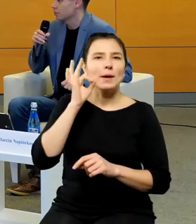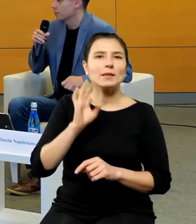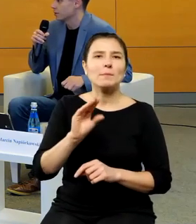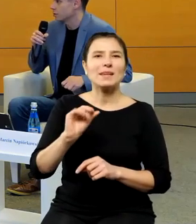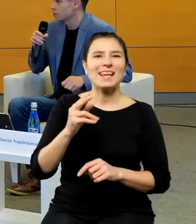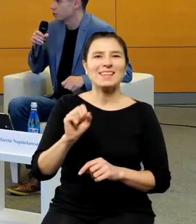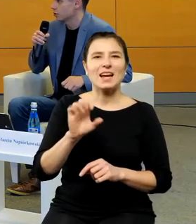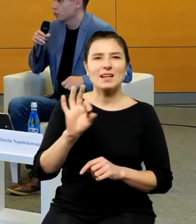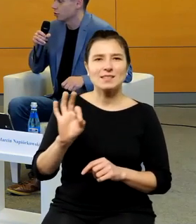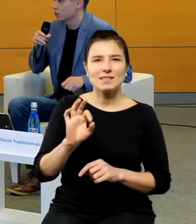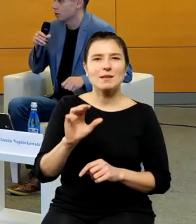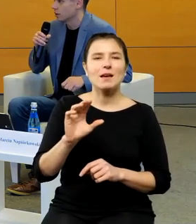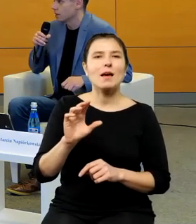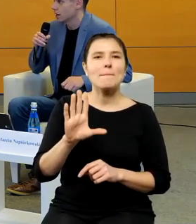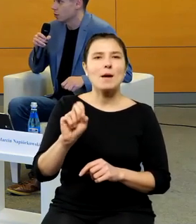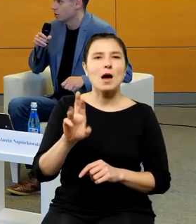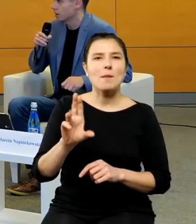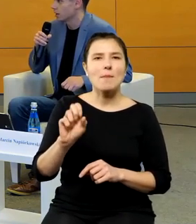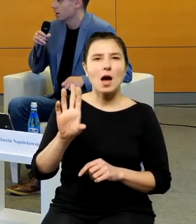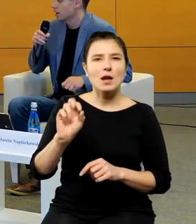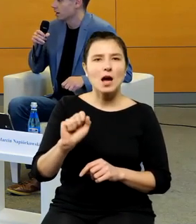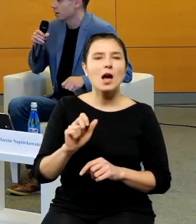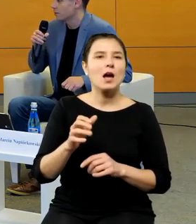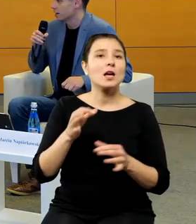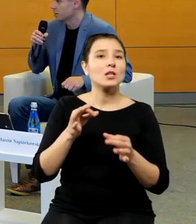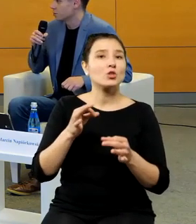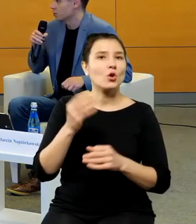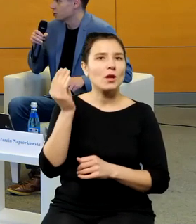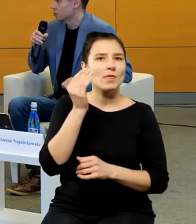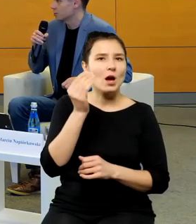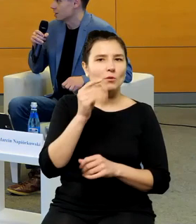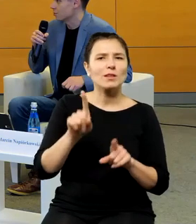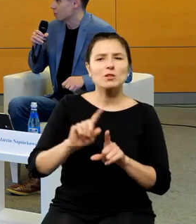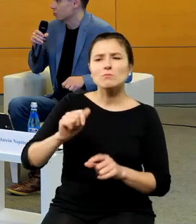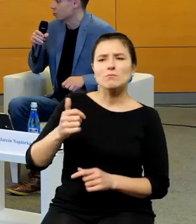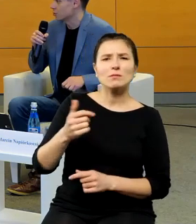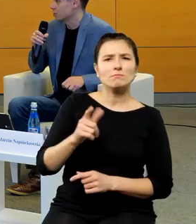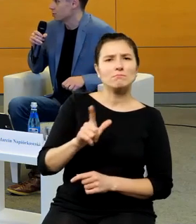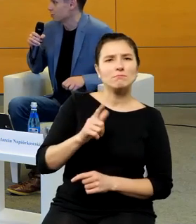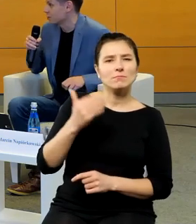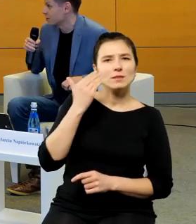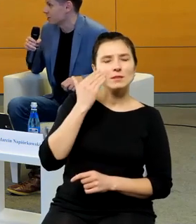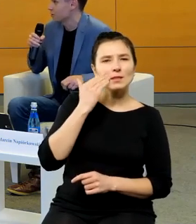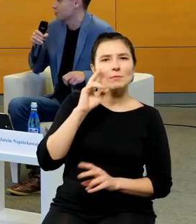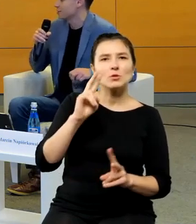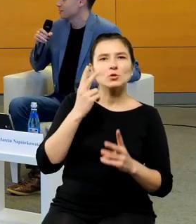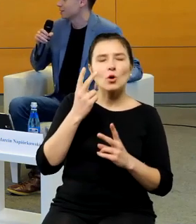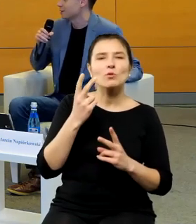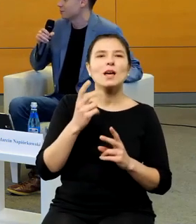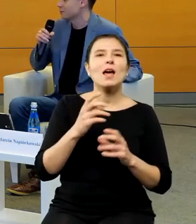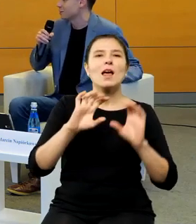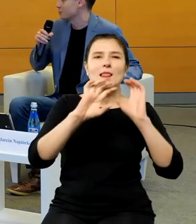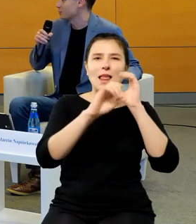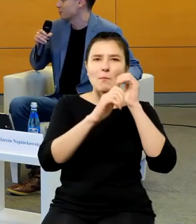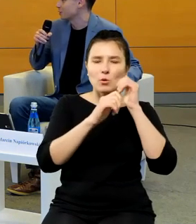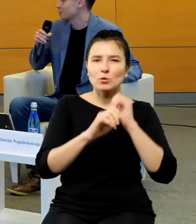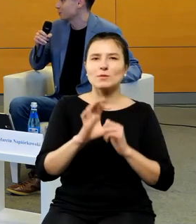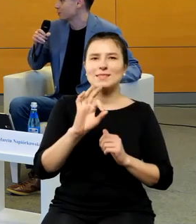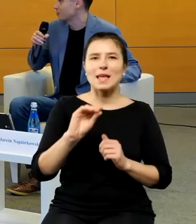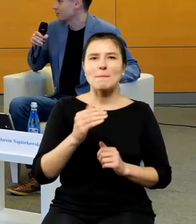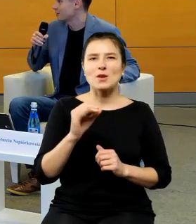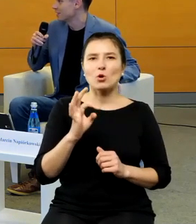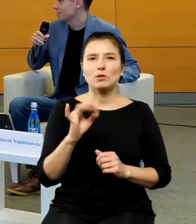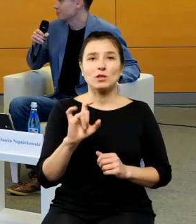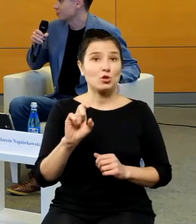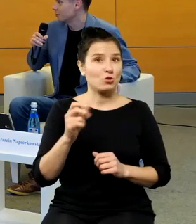historyczką nauki, a znamy się też z laboratorium semiotycznego, więc mam nadzieję, że czuje się chociaż trochę